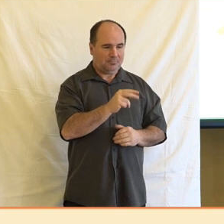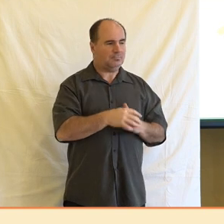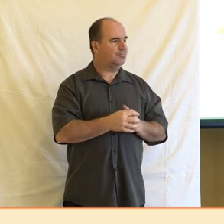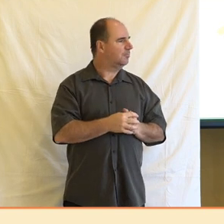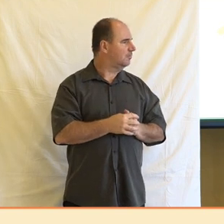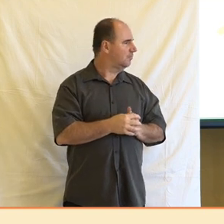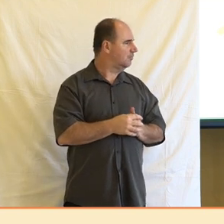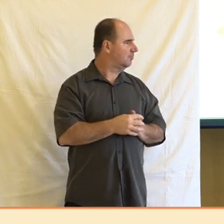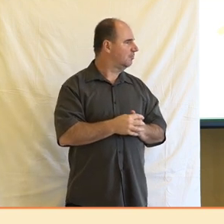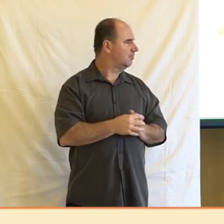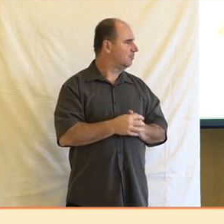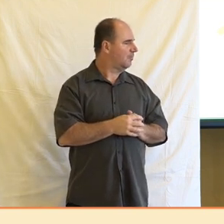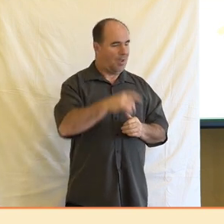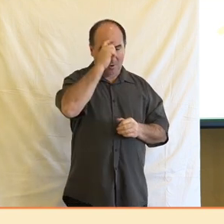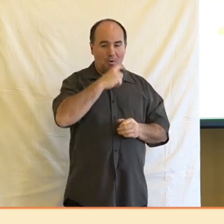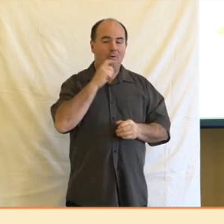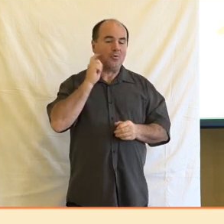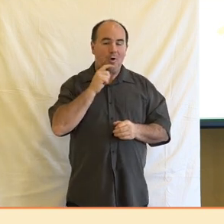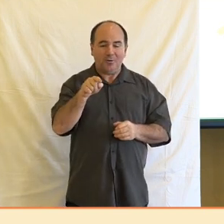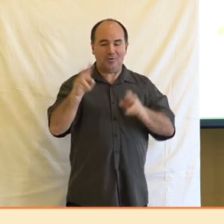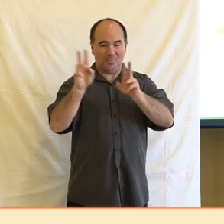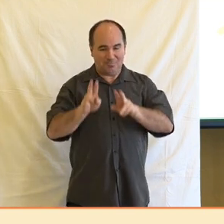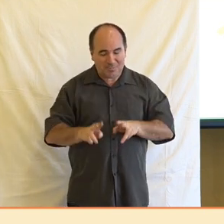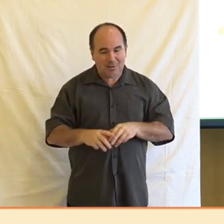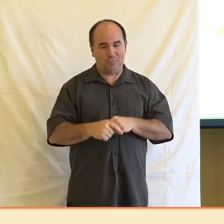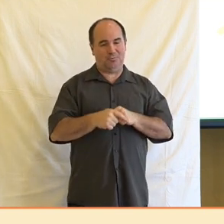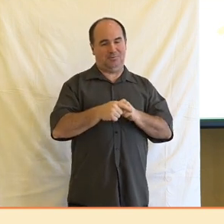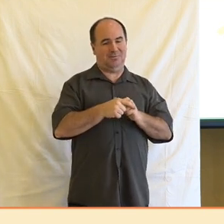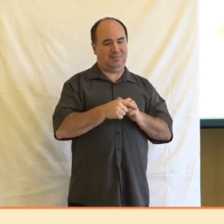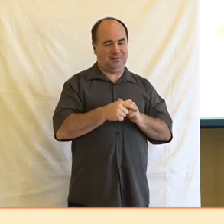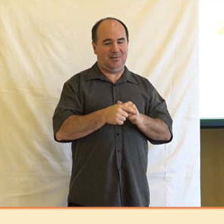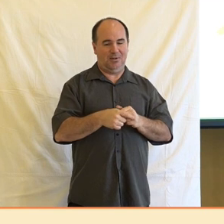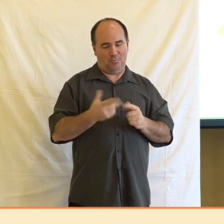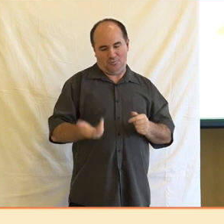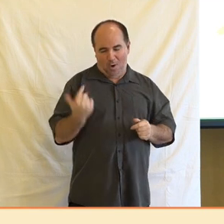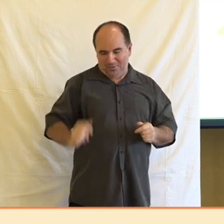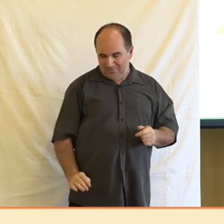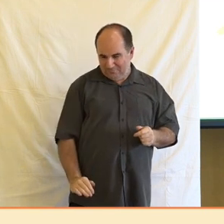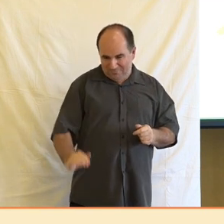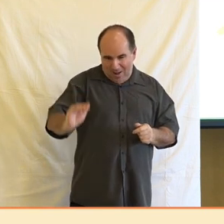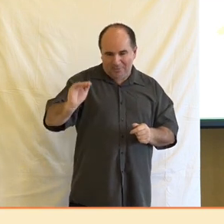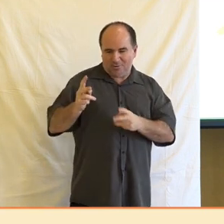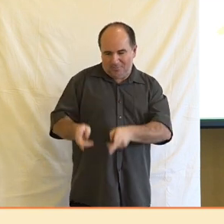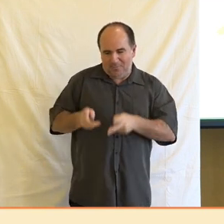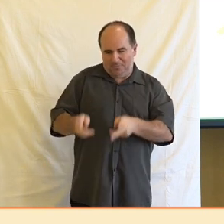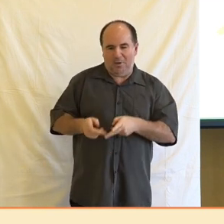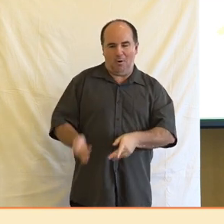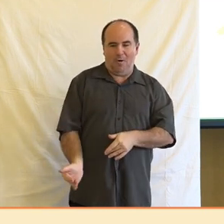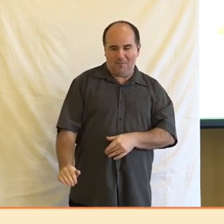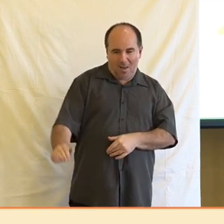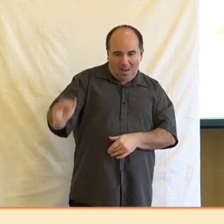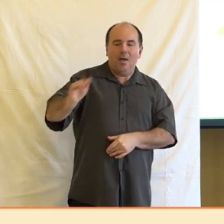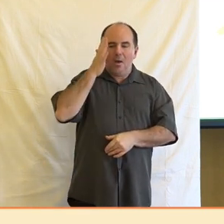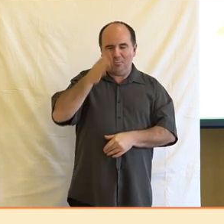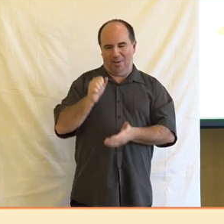rodičové či jiní blízcí je vedly k aktivitám, které z médií souvisely. To